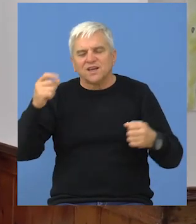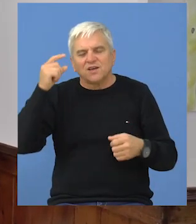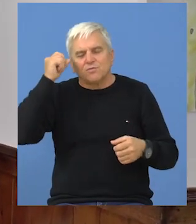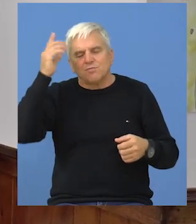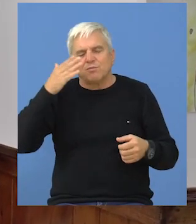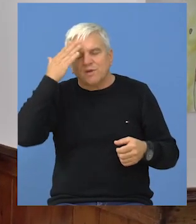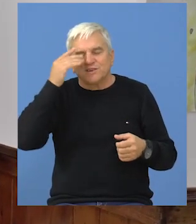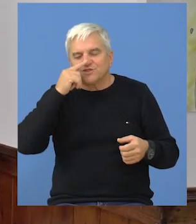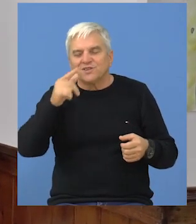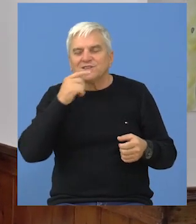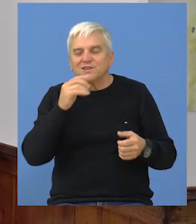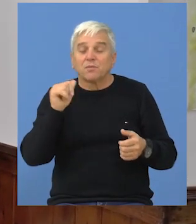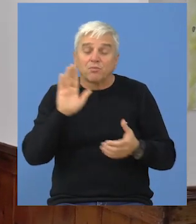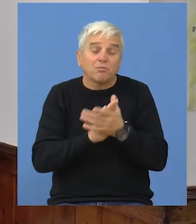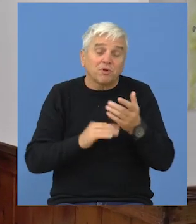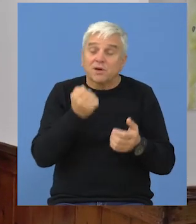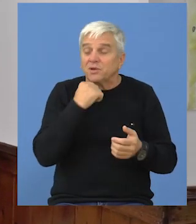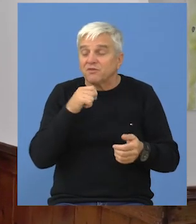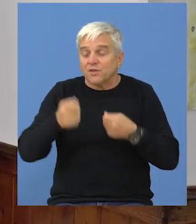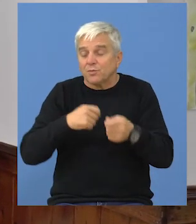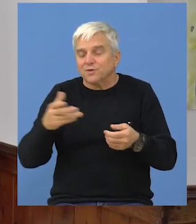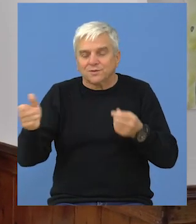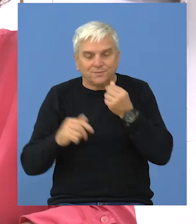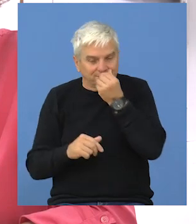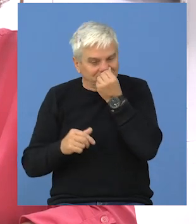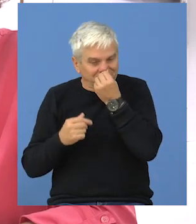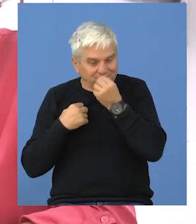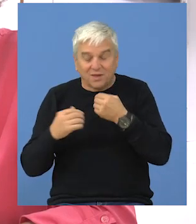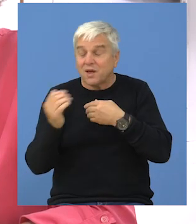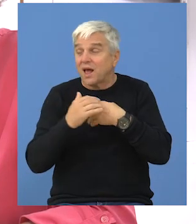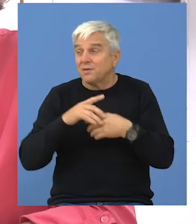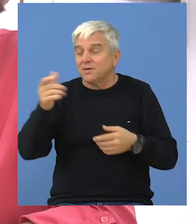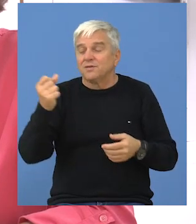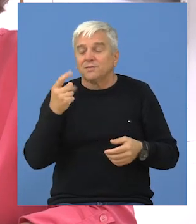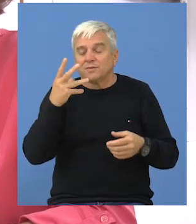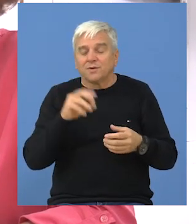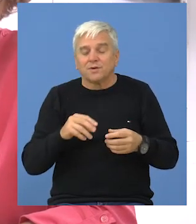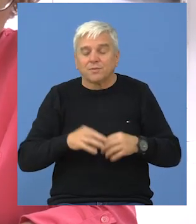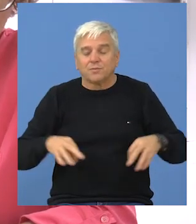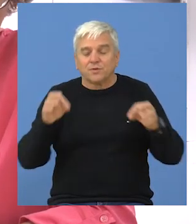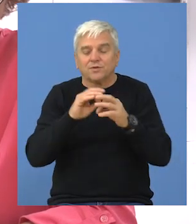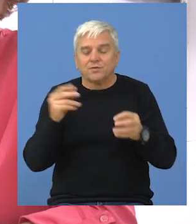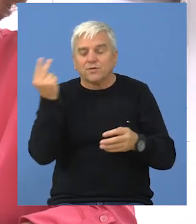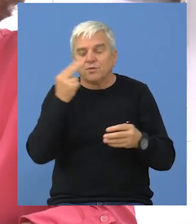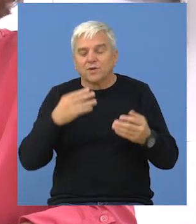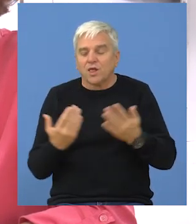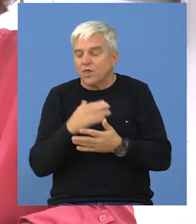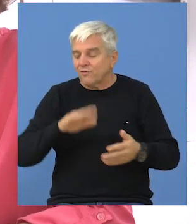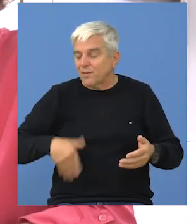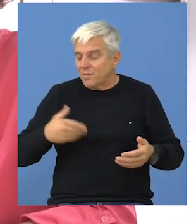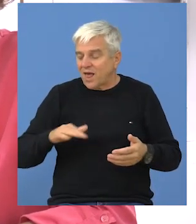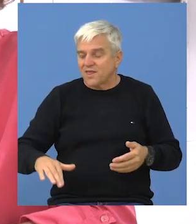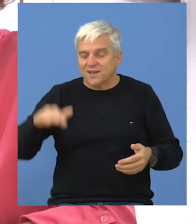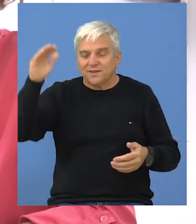maštu kreativnost, ali i preduzetničke sposobnosti. Aplicirali smo sa projektom Umetno za nove